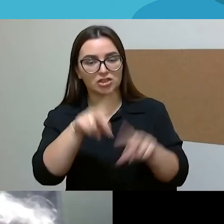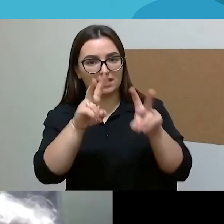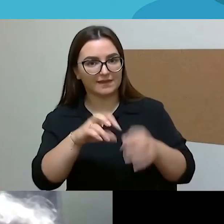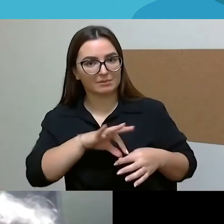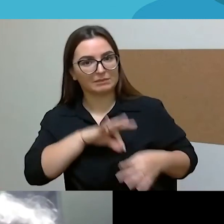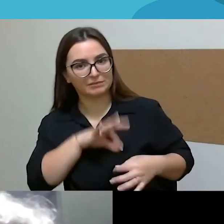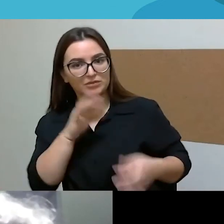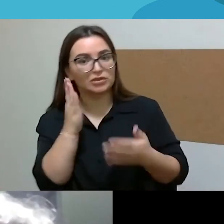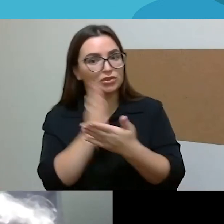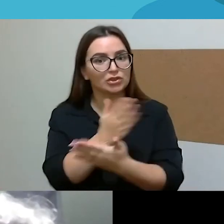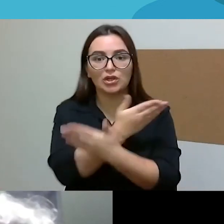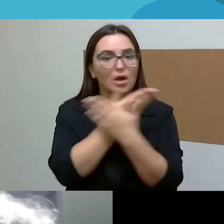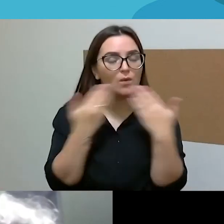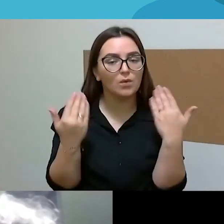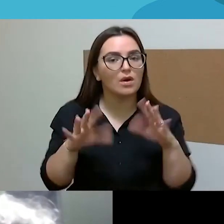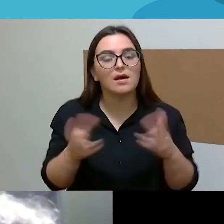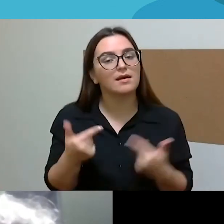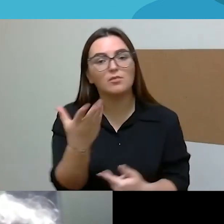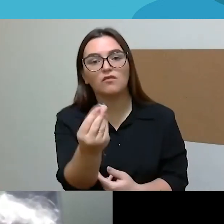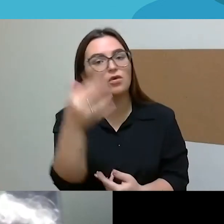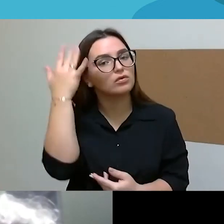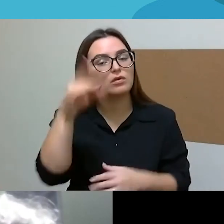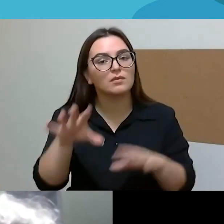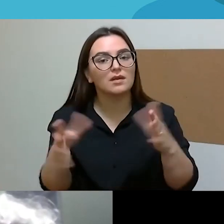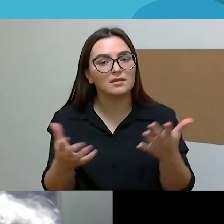kad čia vėl aš dramatizuoju savo atsisėdus.